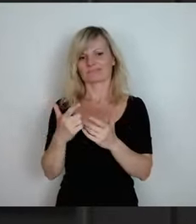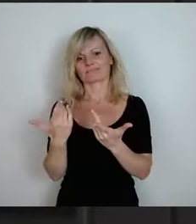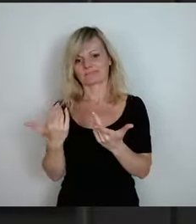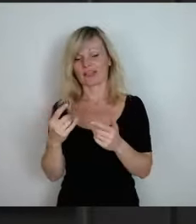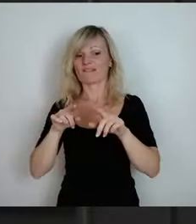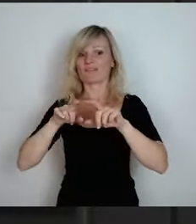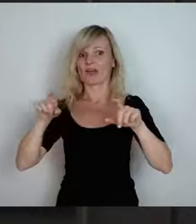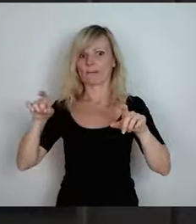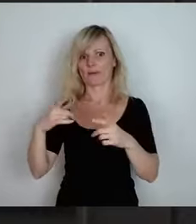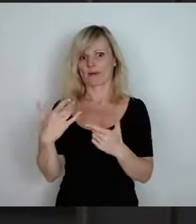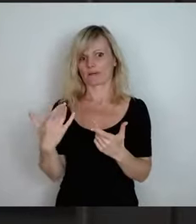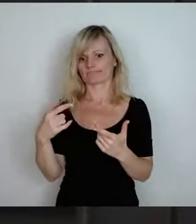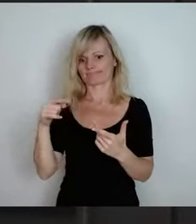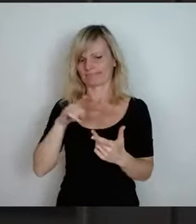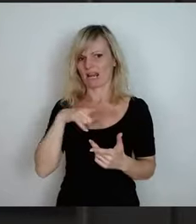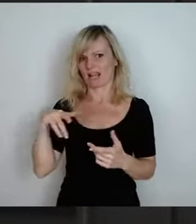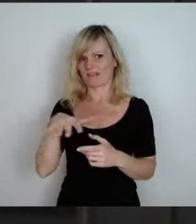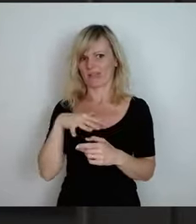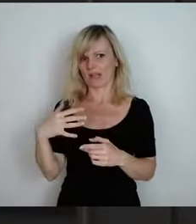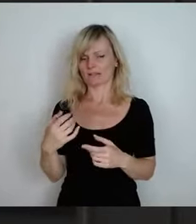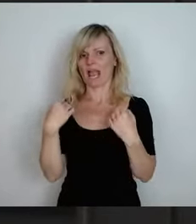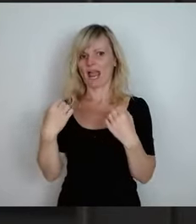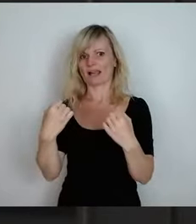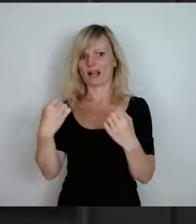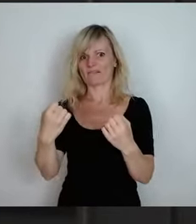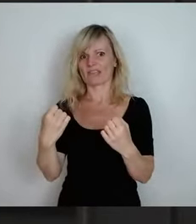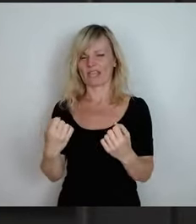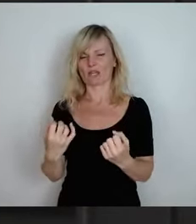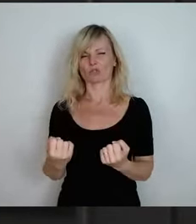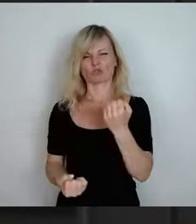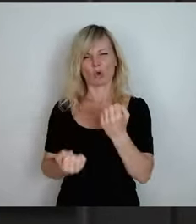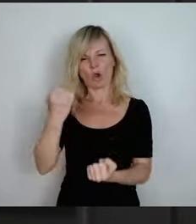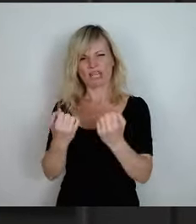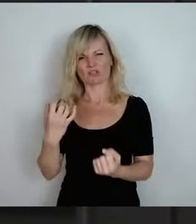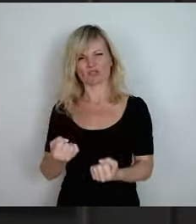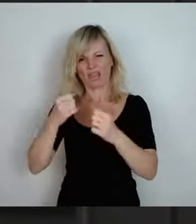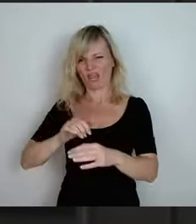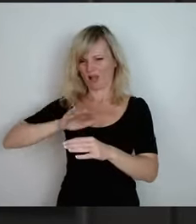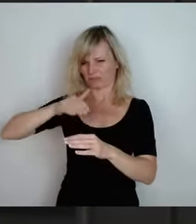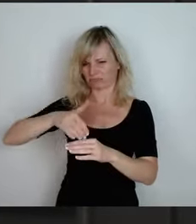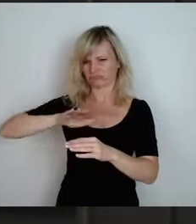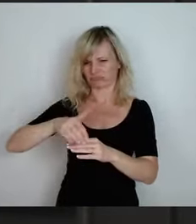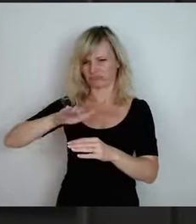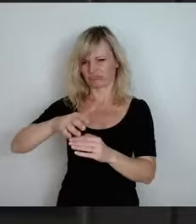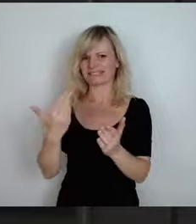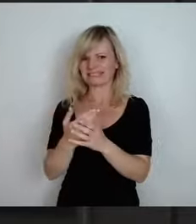die fahren viel mit LKWs rum, tonnenschwer. Also die wird nicht besser.